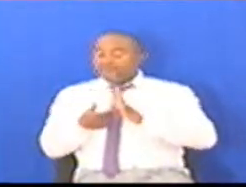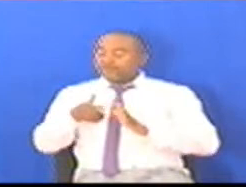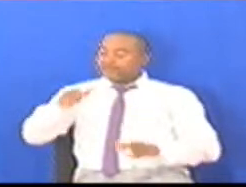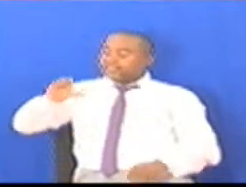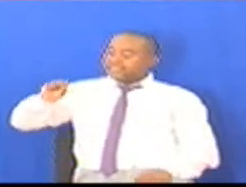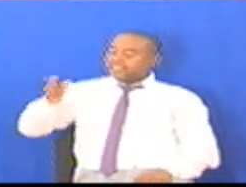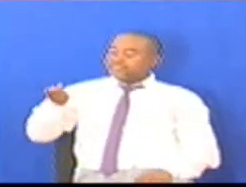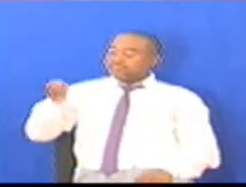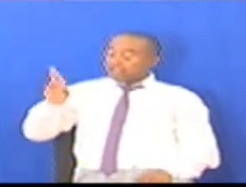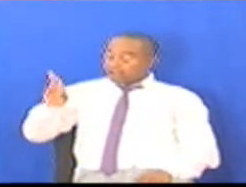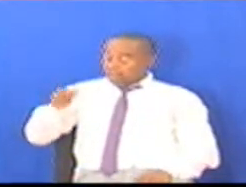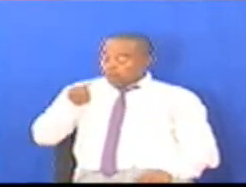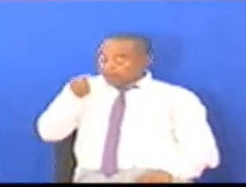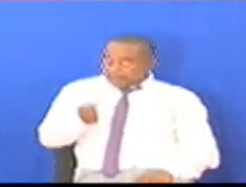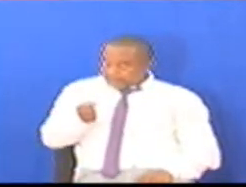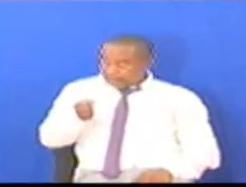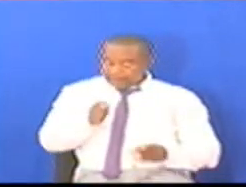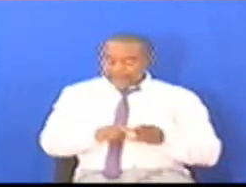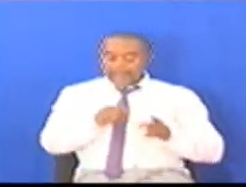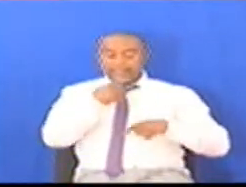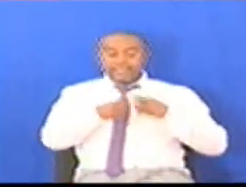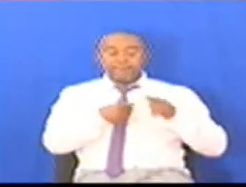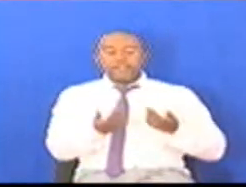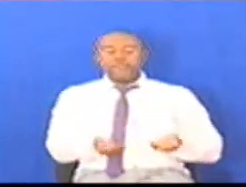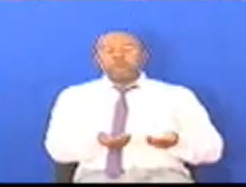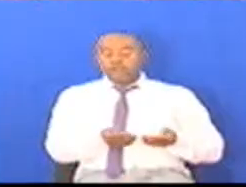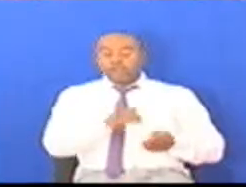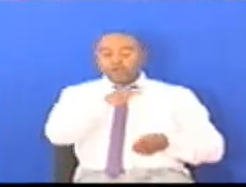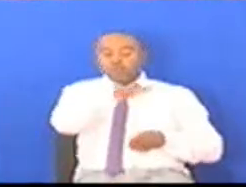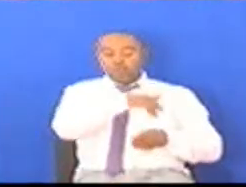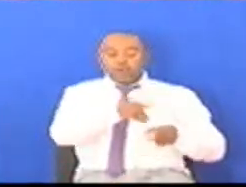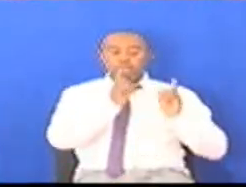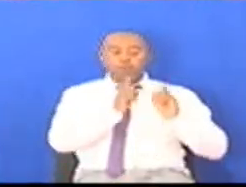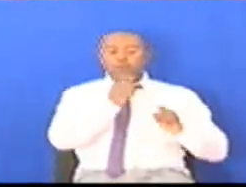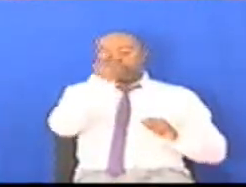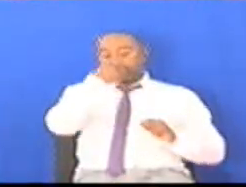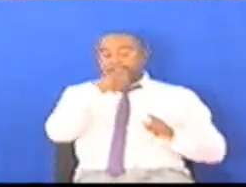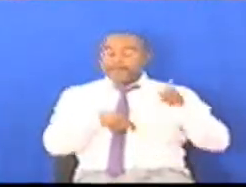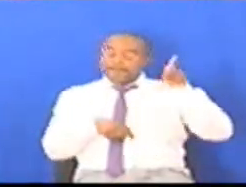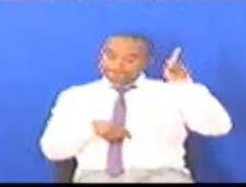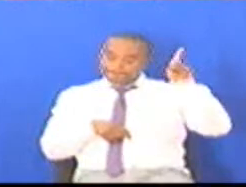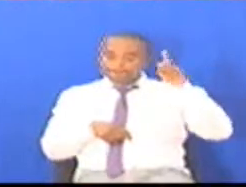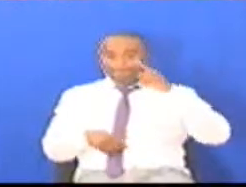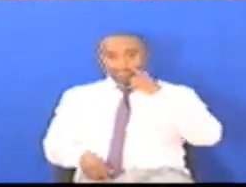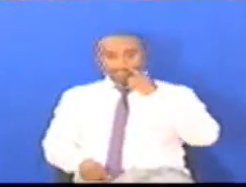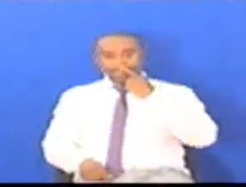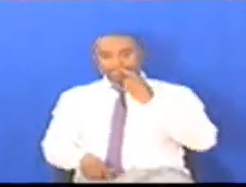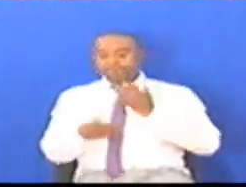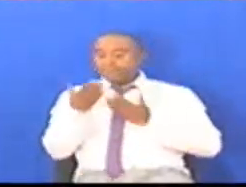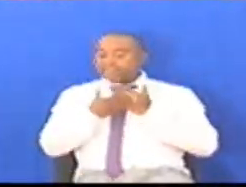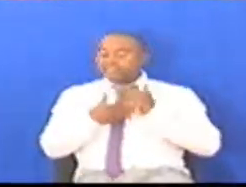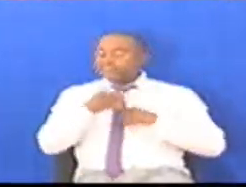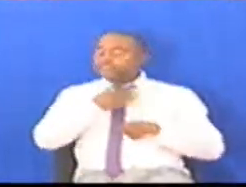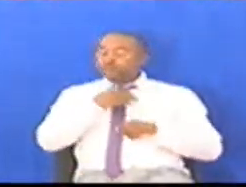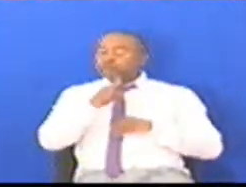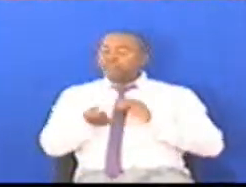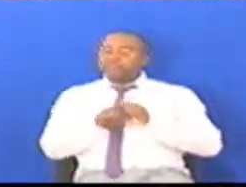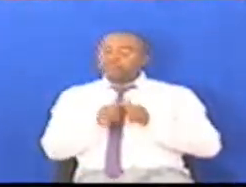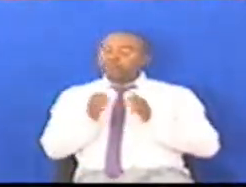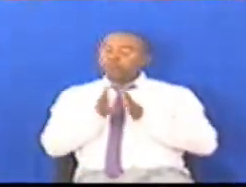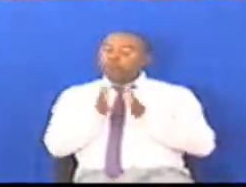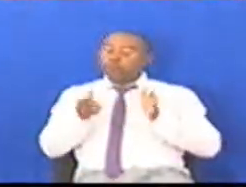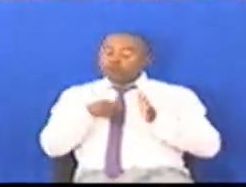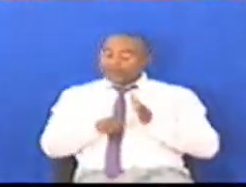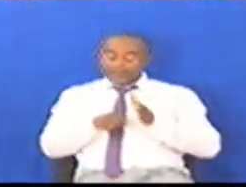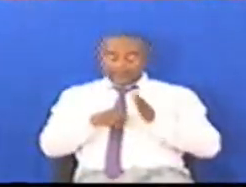gorge Mwishimwa speaker Uzoefuangu wapabungenu Unaonyesha kuwa Nchi yetu imekuwa na matazizo makubwa sana Kwenye